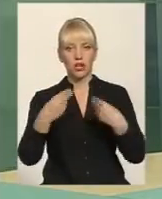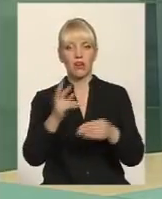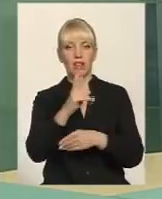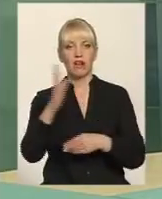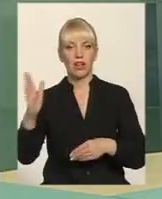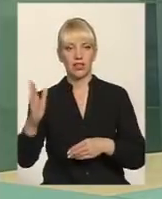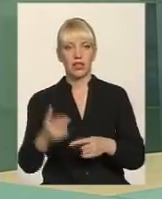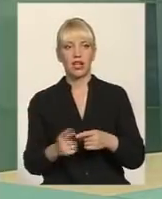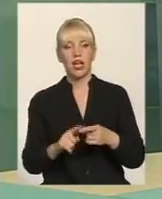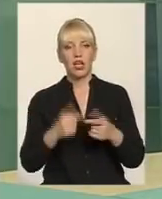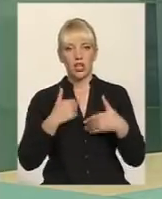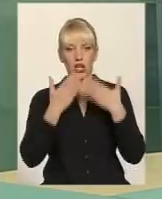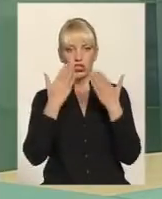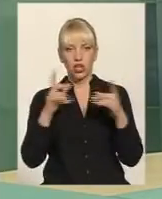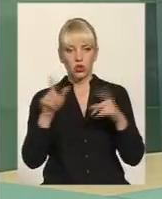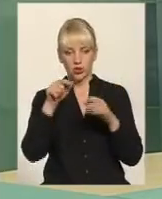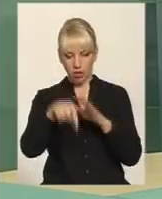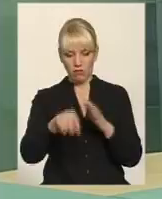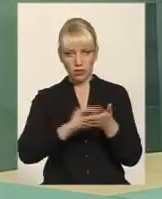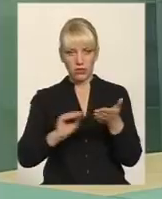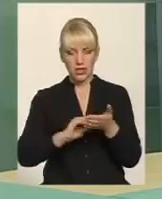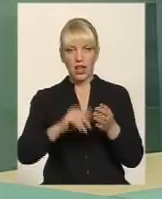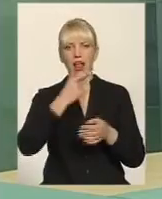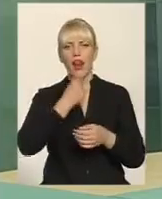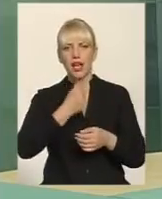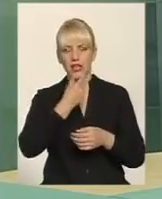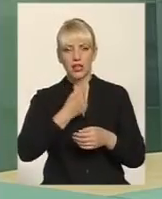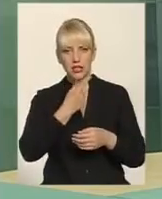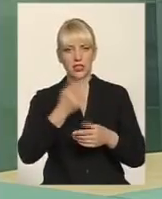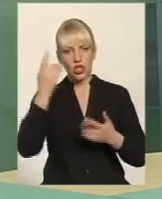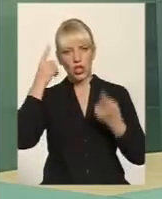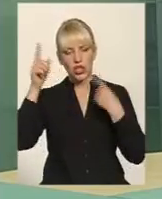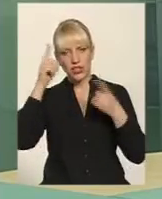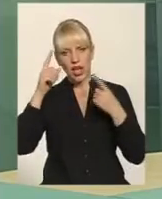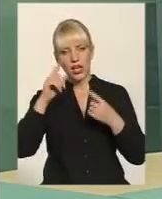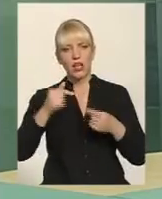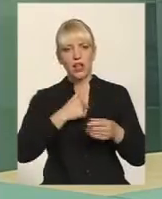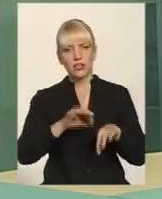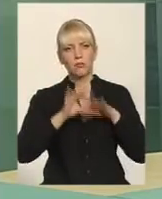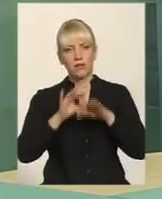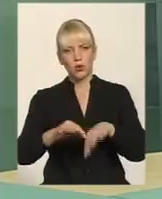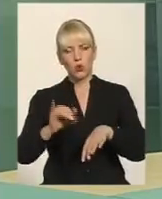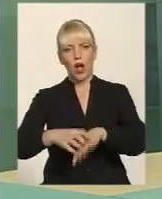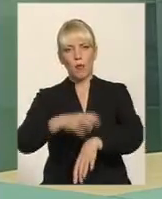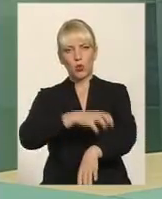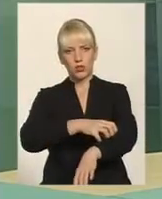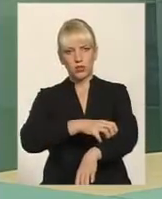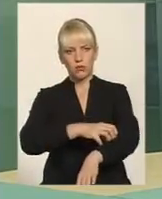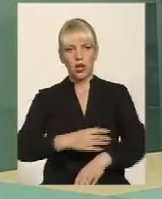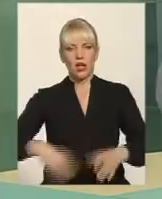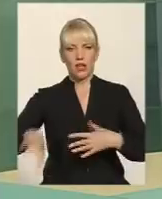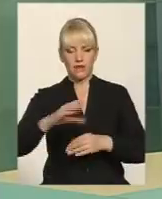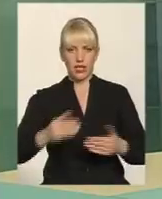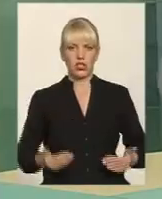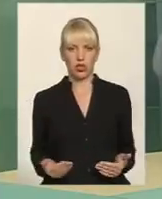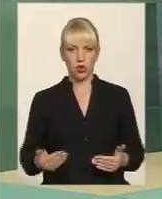а там написано, що ленінські ідії нас там приведуть до комунізму, і сьогодні весь житловий кодекс УРСР,